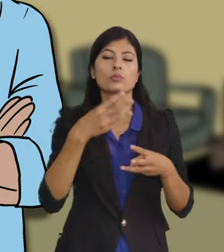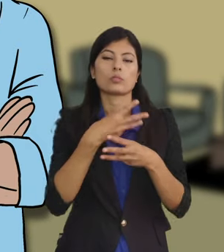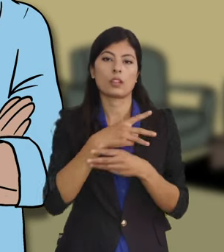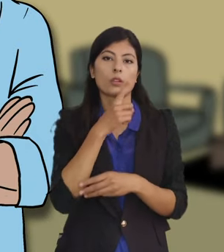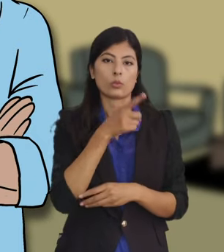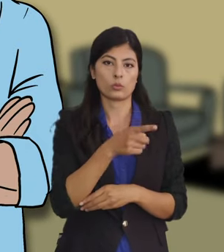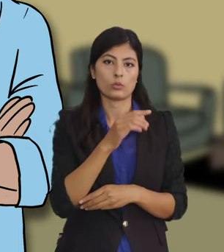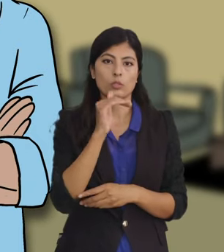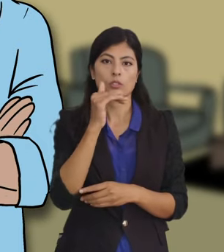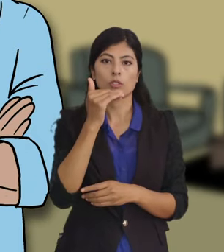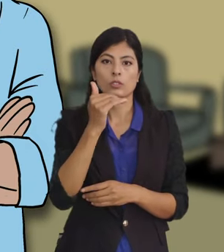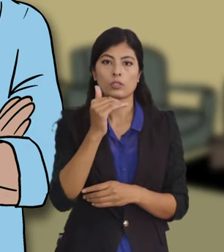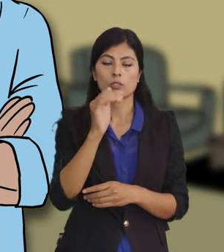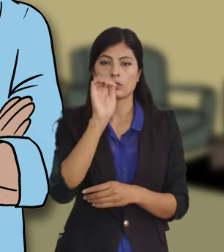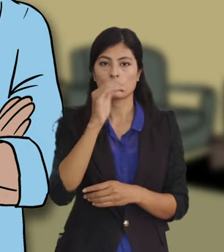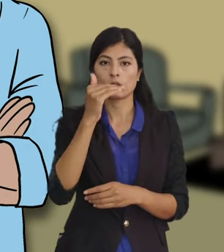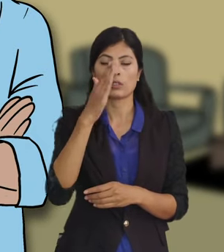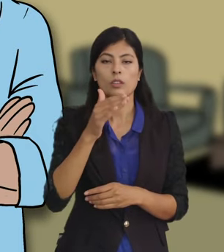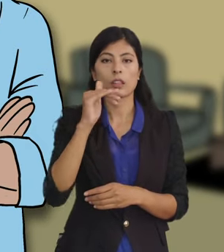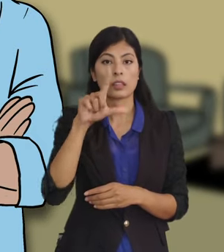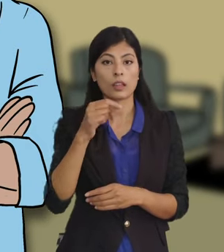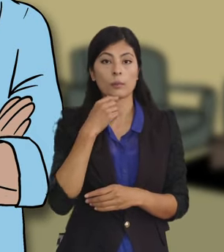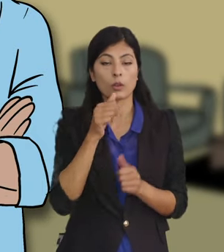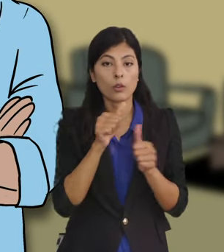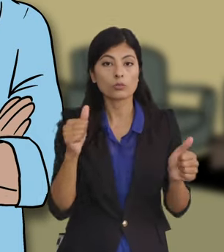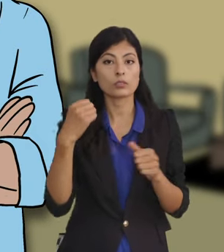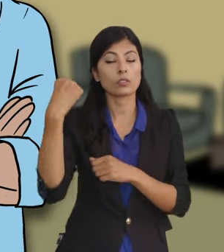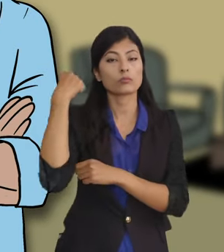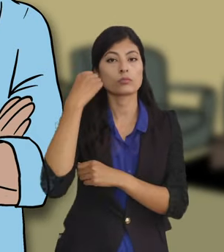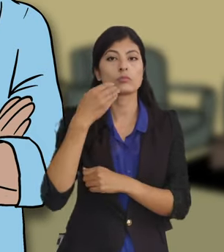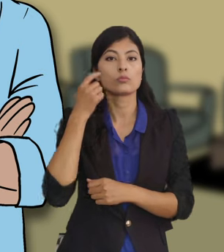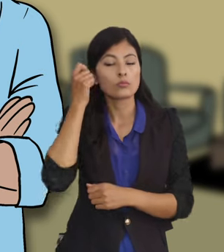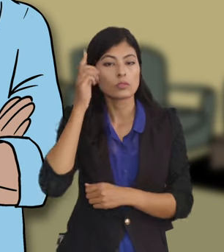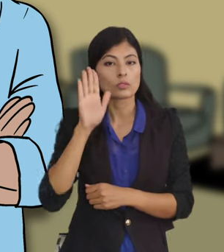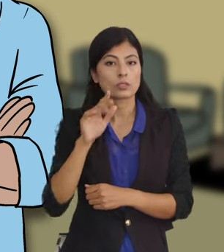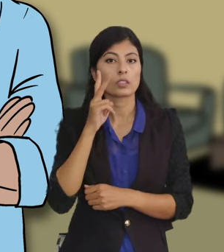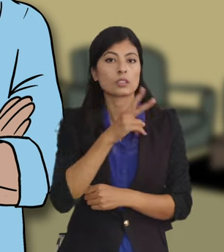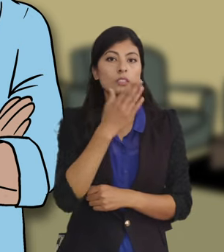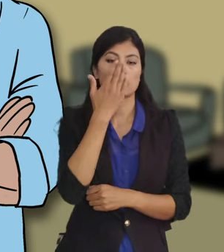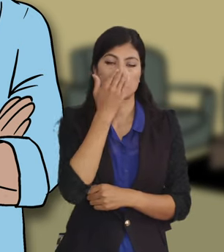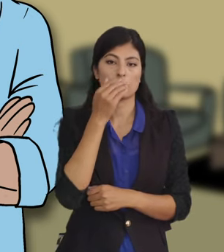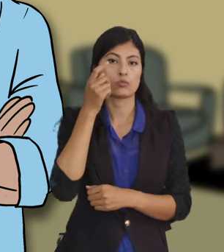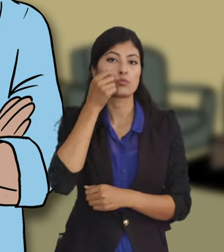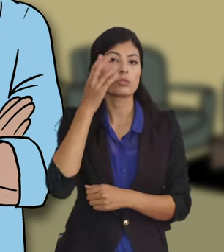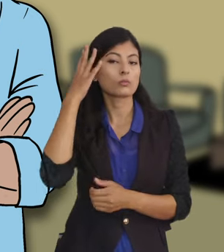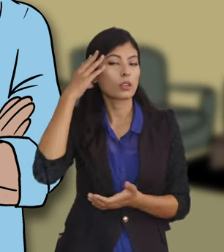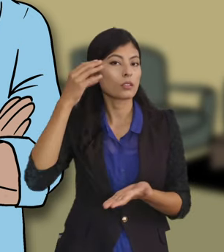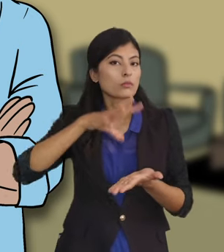सत्ता बन्नाले सक्ती बुजीनच बने पित्री सत्ताले सक्ती पुरुष्मा केंदिर्दगर रहे को हुँँच